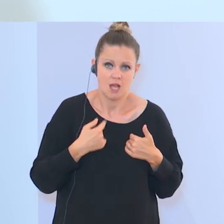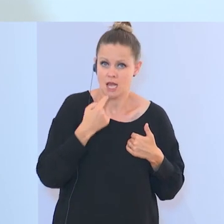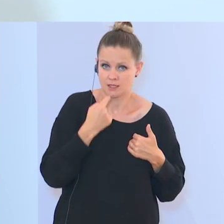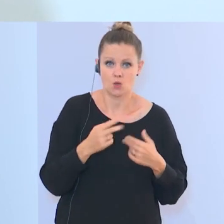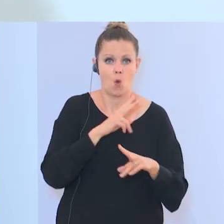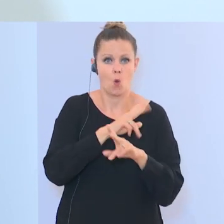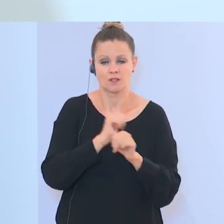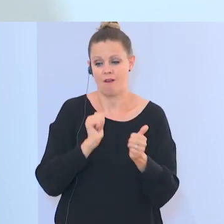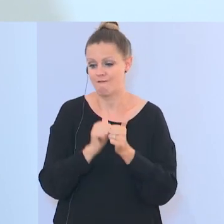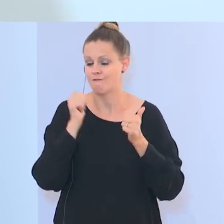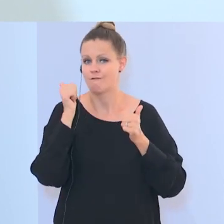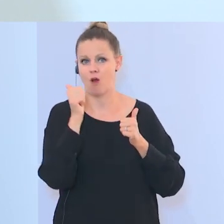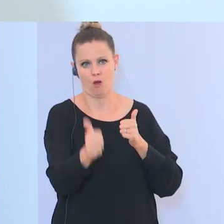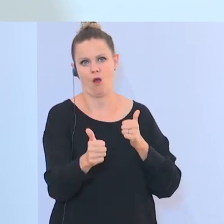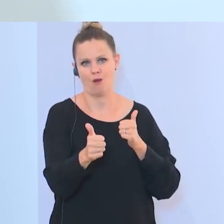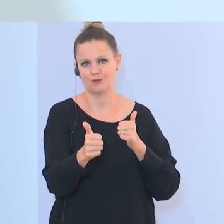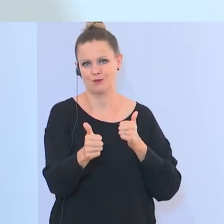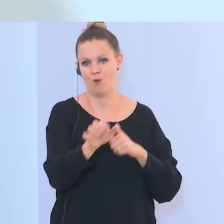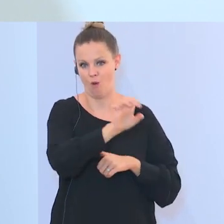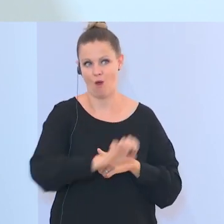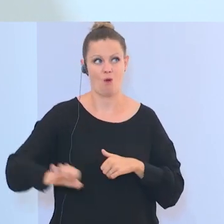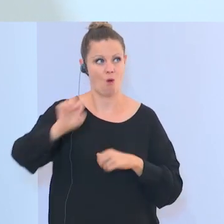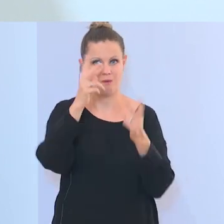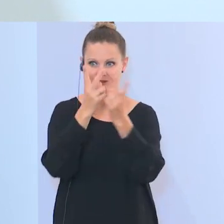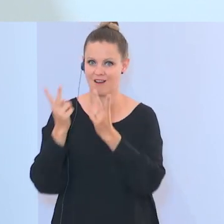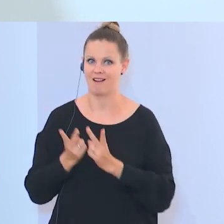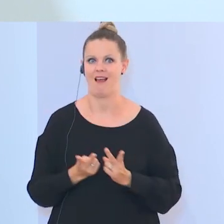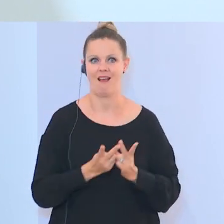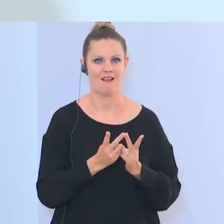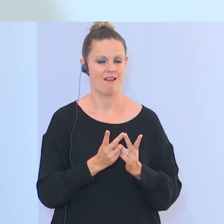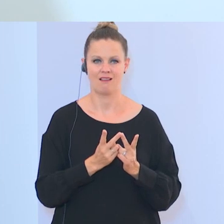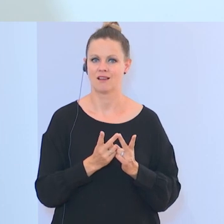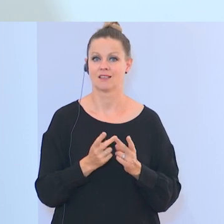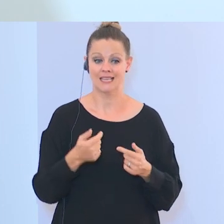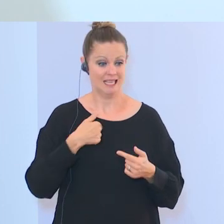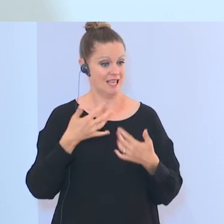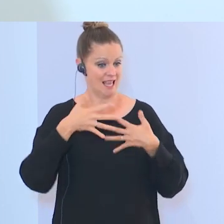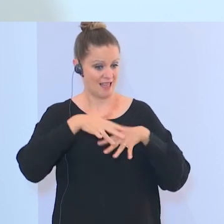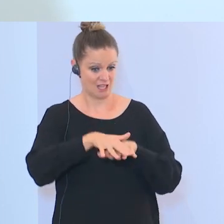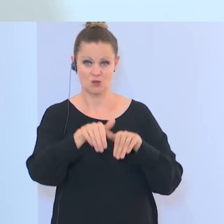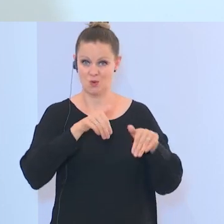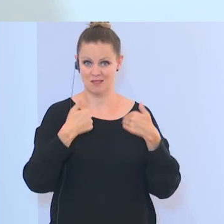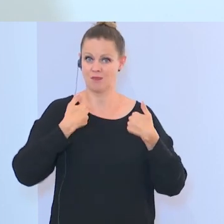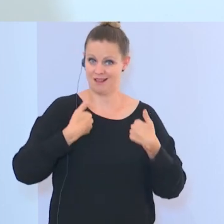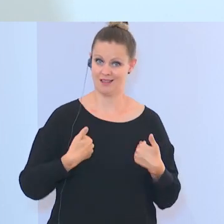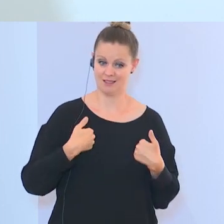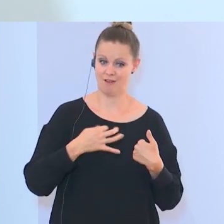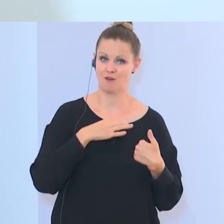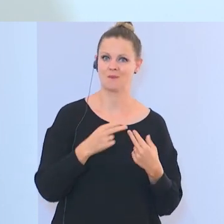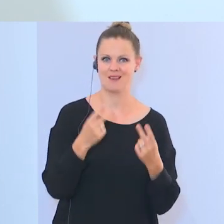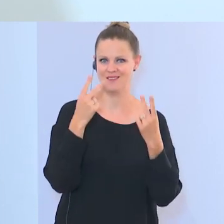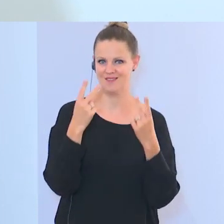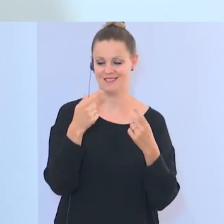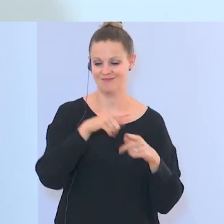Vorreiter in Europa mit dieser Stelle. Und zum Dritten, ich bin Integrationsministerin und mir ist wichtig, dass diese Stelle einen